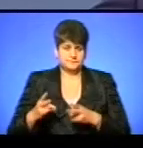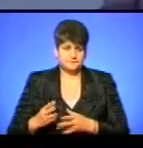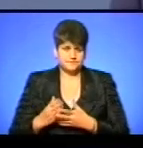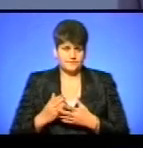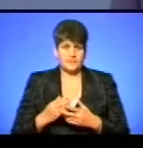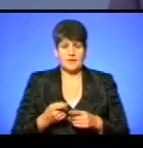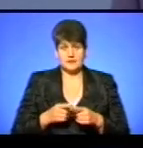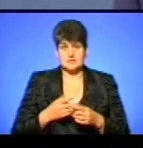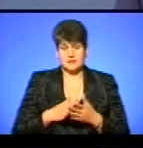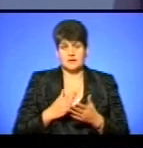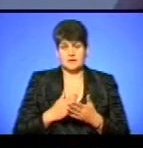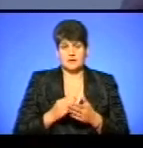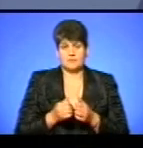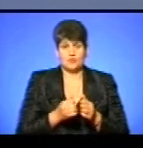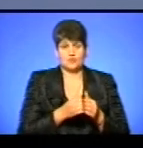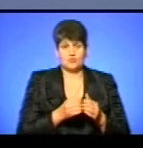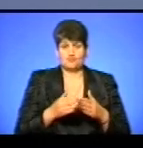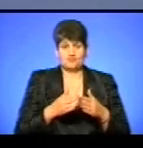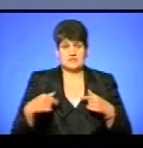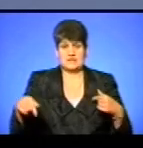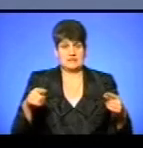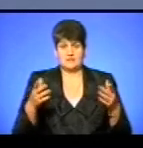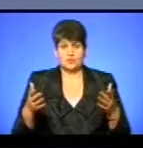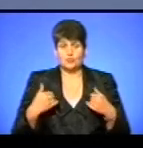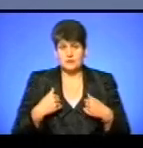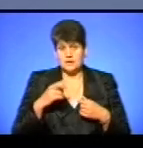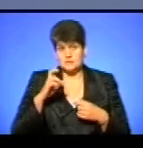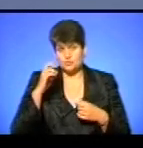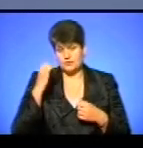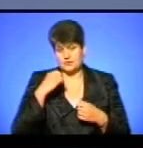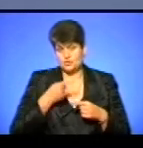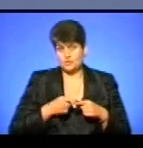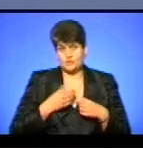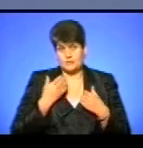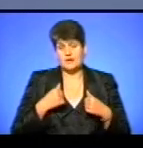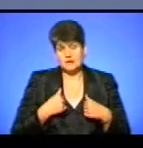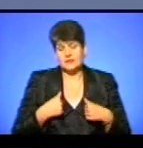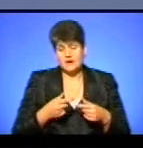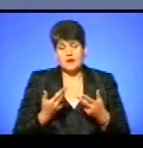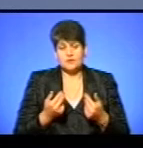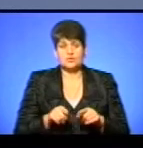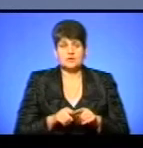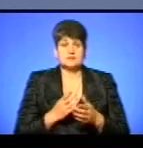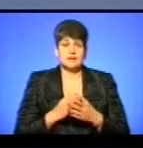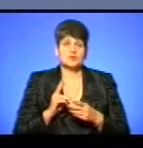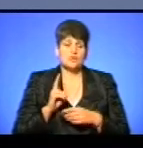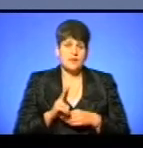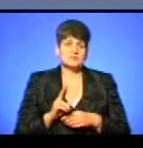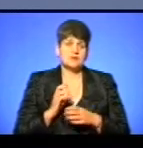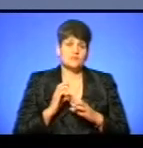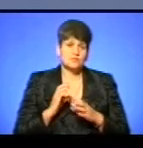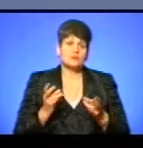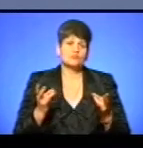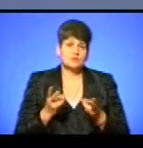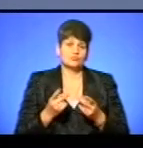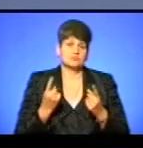поруч нас це все, поруч сусідів. В нас, годякувати цього немає. Так, в нас ще є декілька і тролейбусів, і автобусів, які потребують